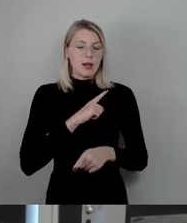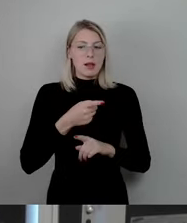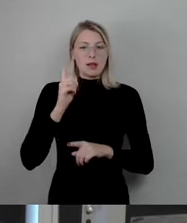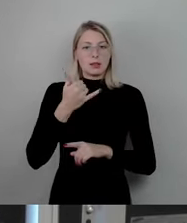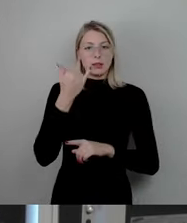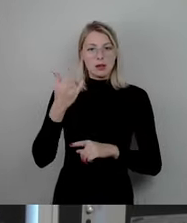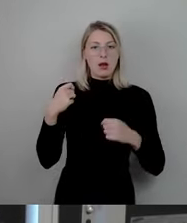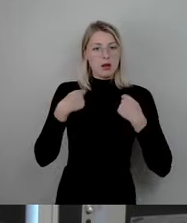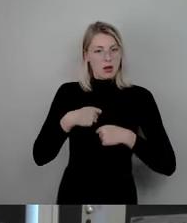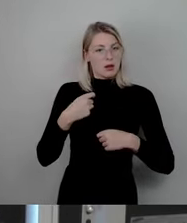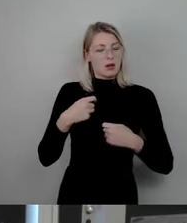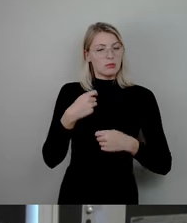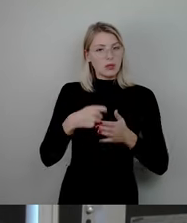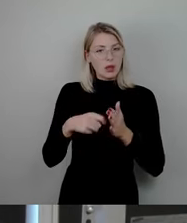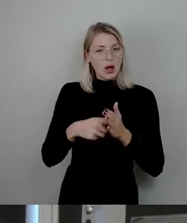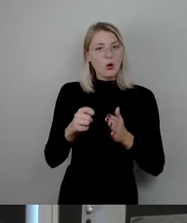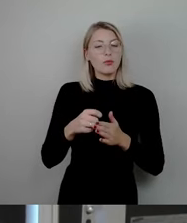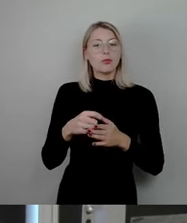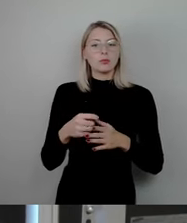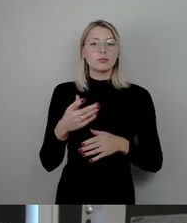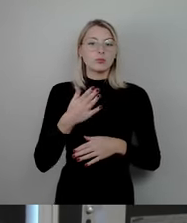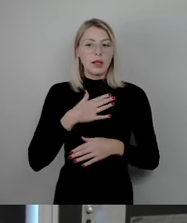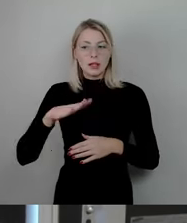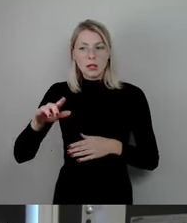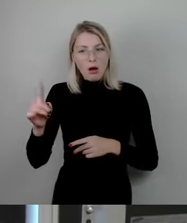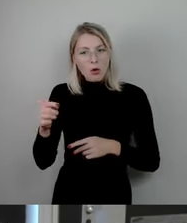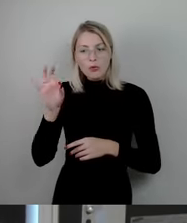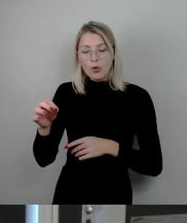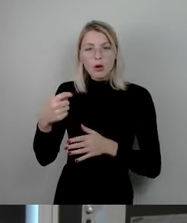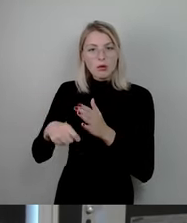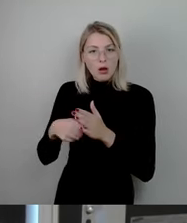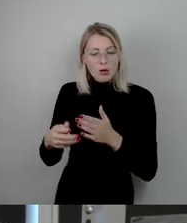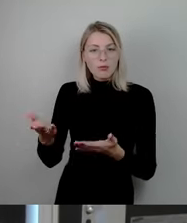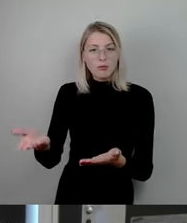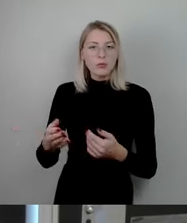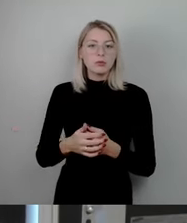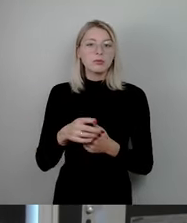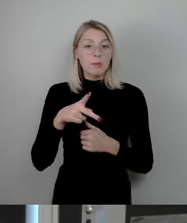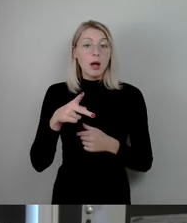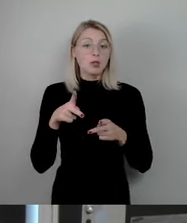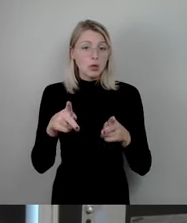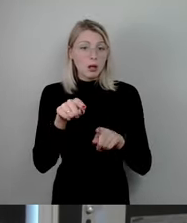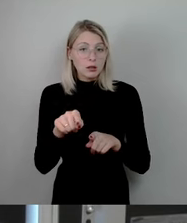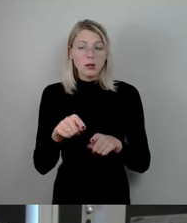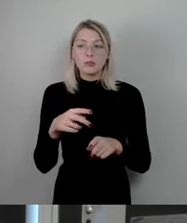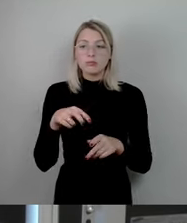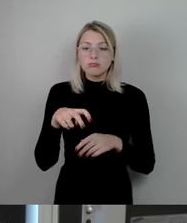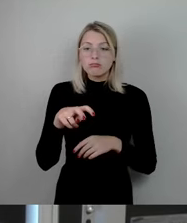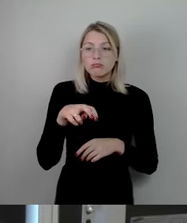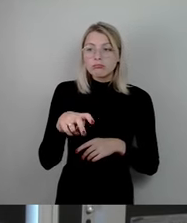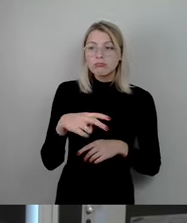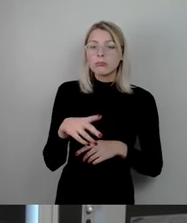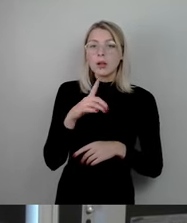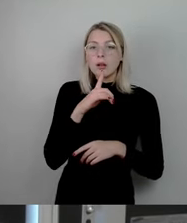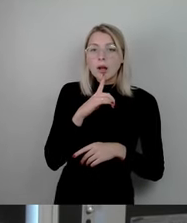Prager Straße oder die Jugendweilkleidung meiner Kinder, und da bin ich langgelaufen und habe eine leere, leise, nur von unangenehmen Geräuschen